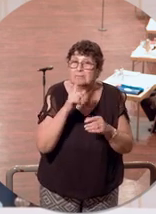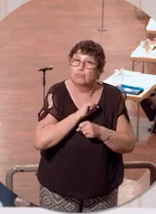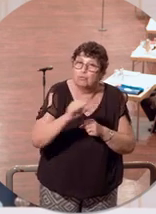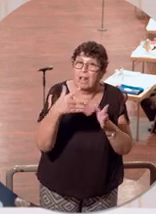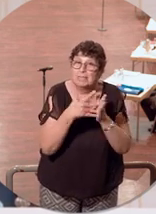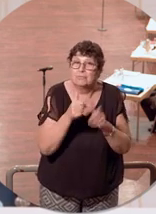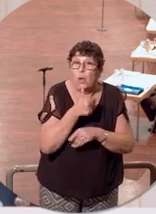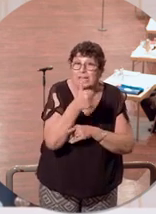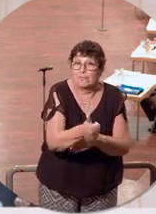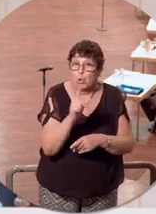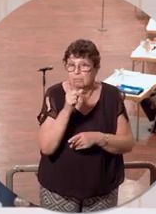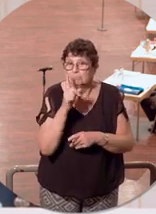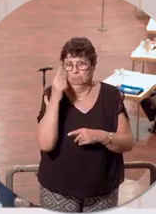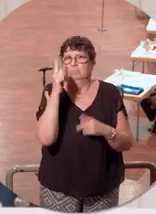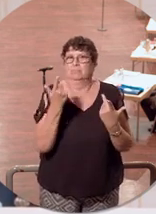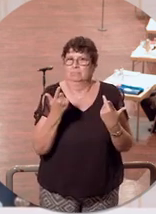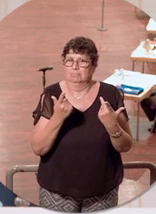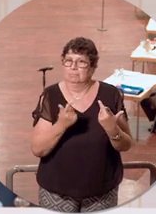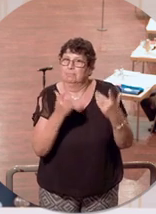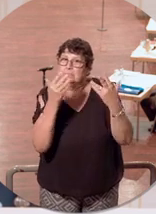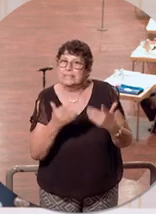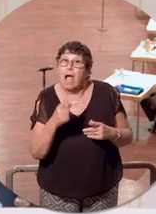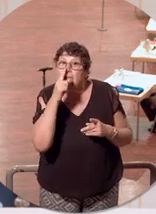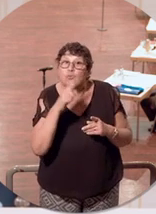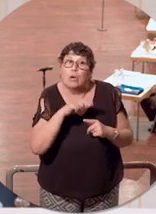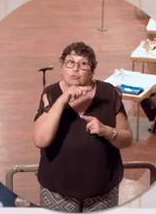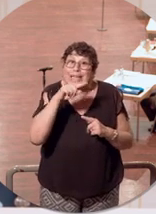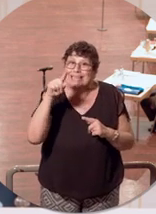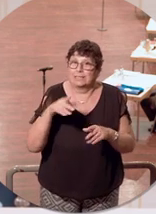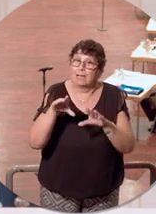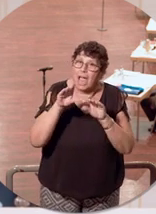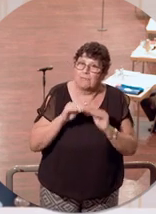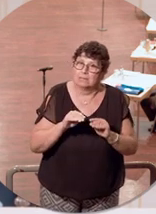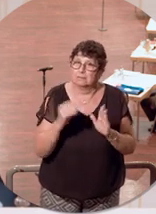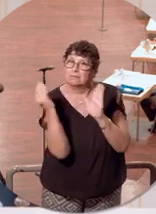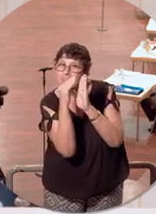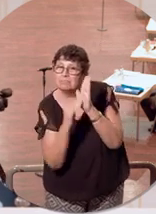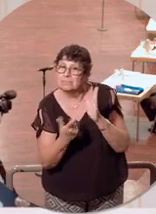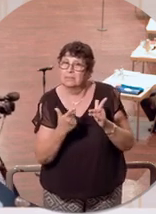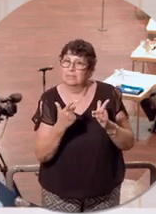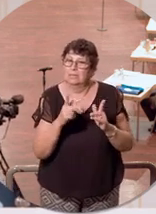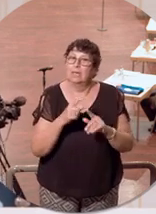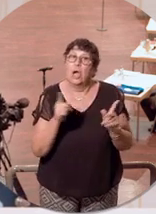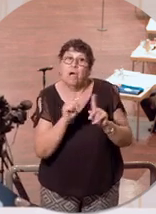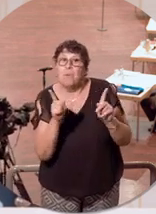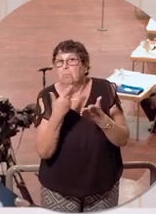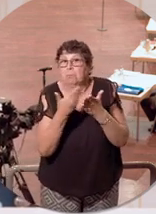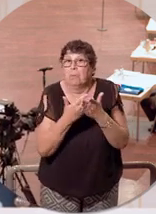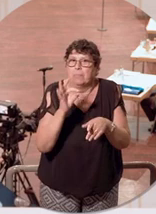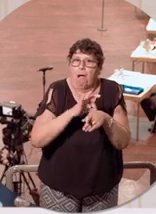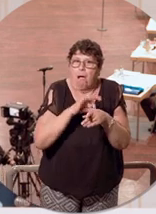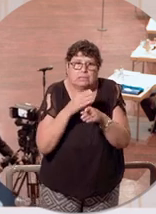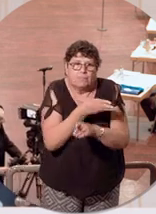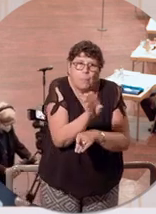Schnelltests pro Woche. Und dabei muss man eins bedenken, die Zahlen geben ja nur die statistisch erfassten Schnelltests wieder. Oder diejenigen, die etwa in den Arztpraxen